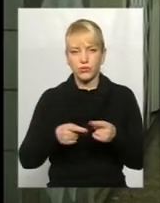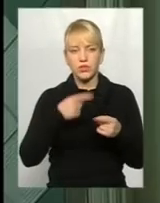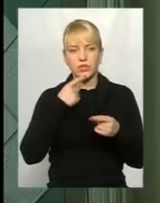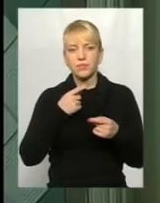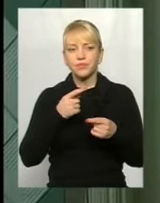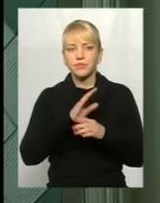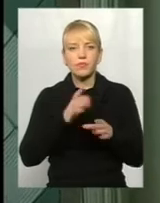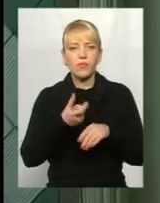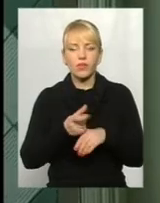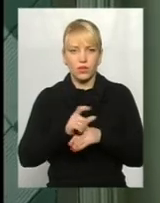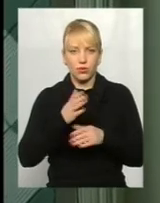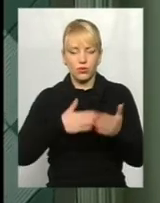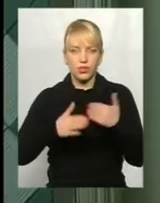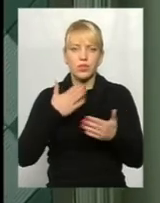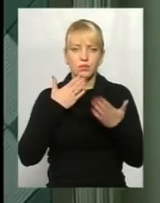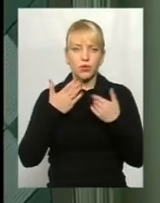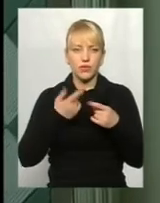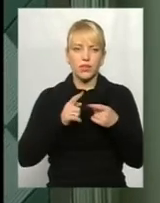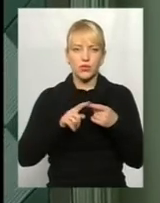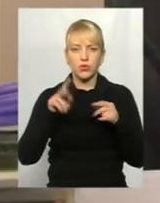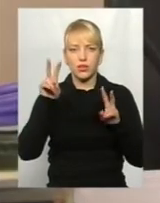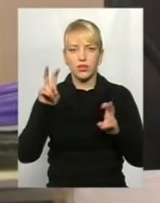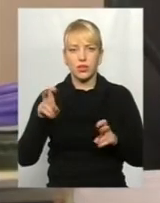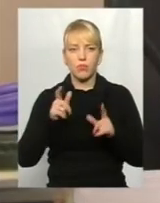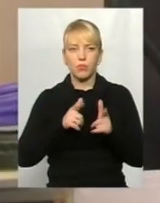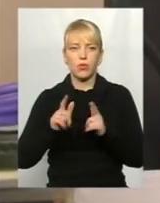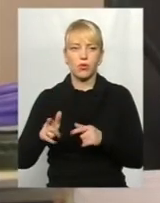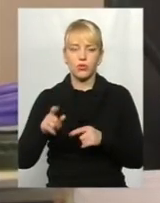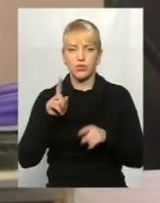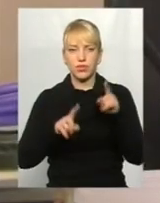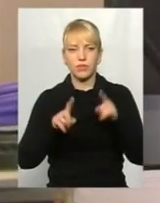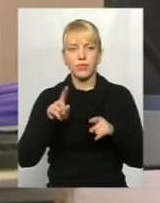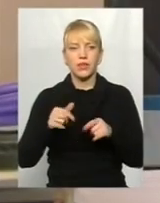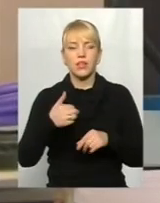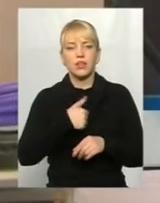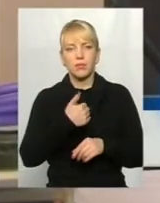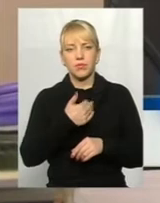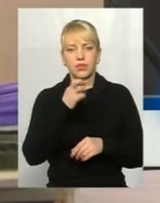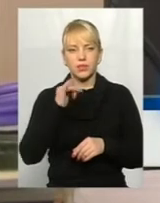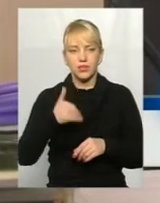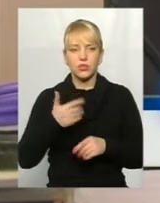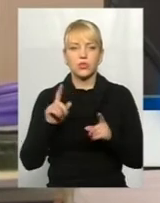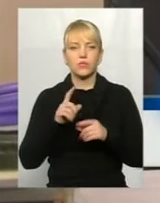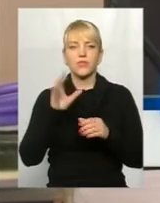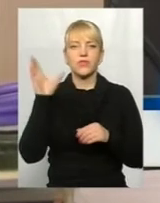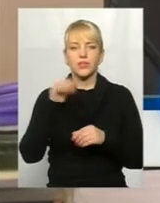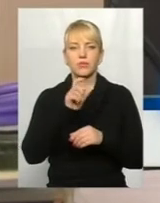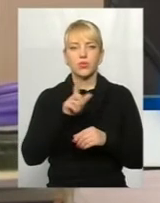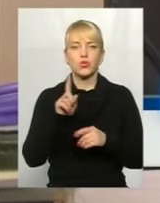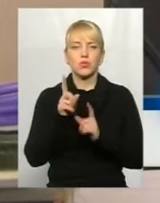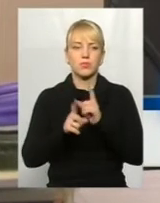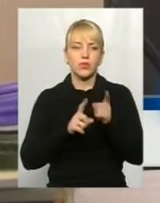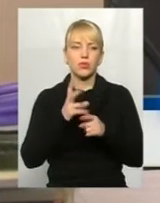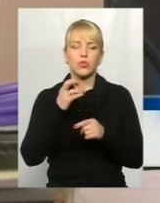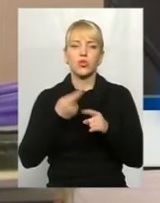спілкуватися на цю тему погоджуються лише одиниці. Час покаже, мені би хотілося, як всім людям, щоб щось змінилося, але щоб це не